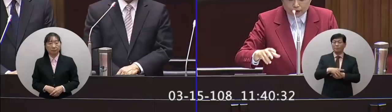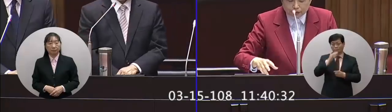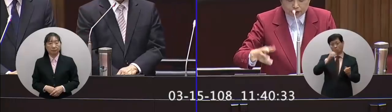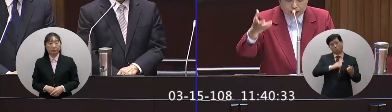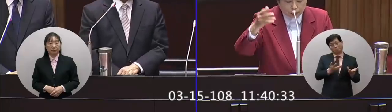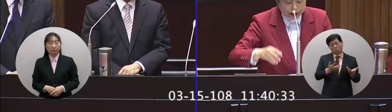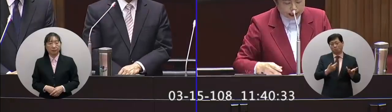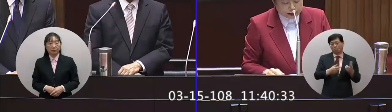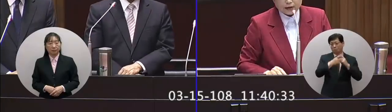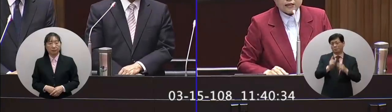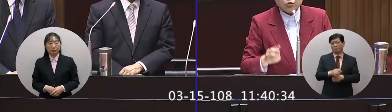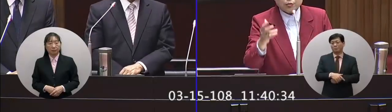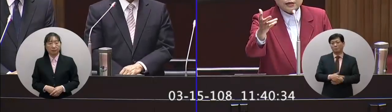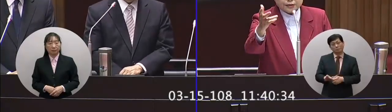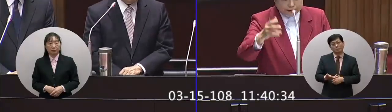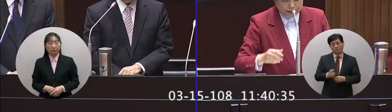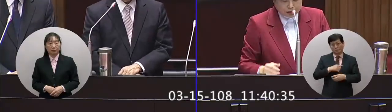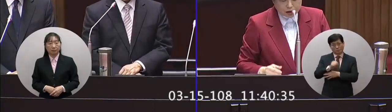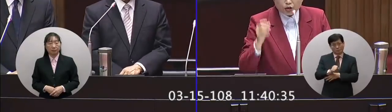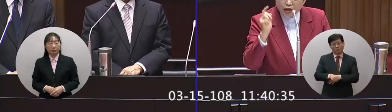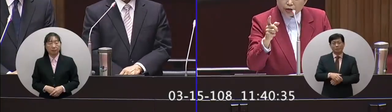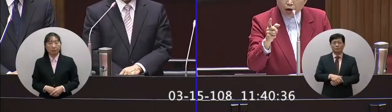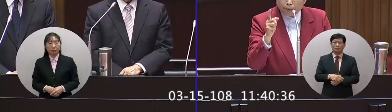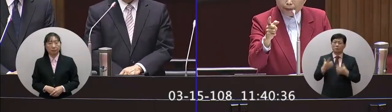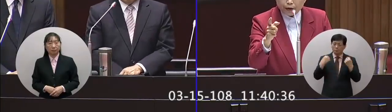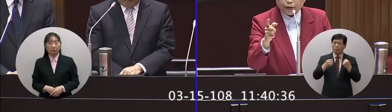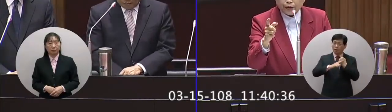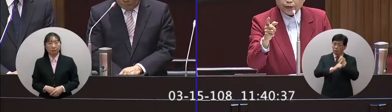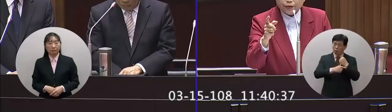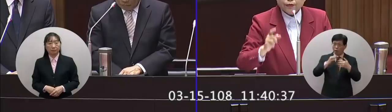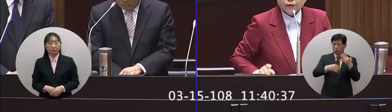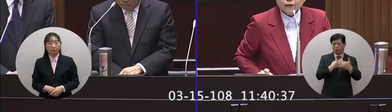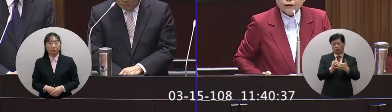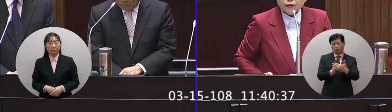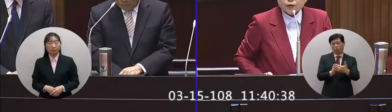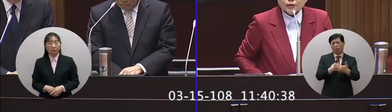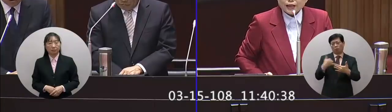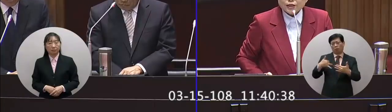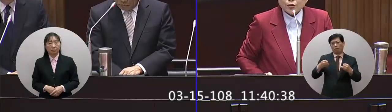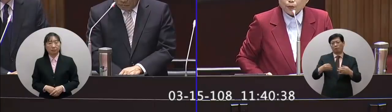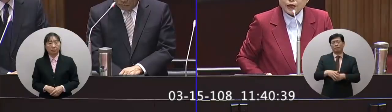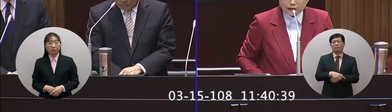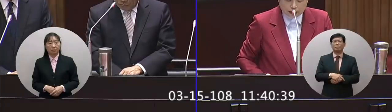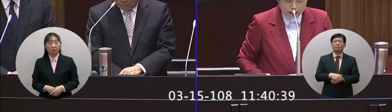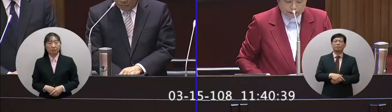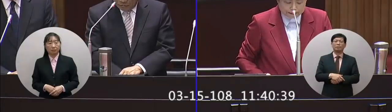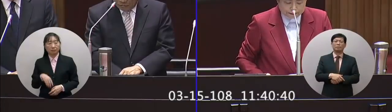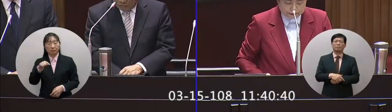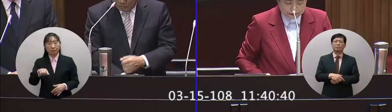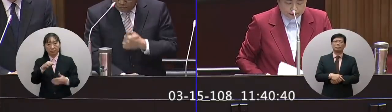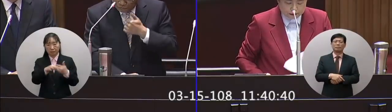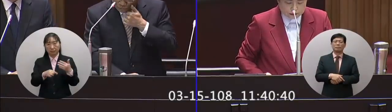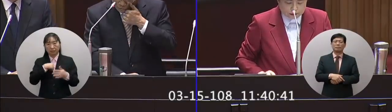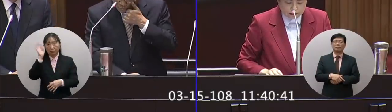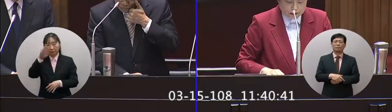我看你們不知道怎麼回答還是說你們贊成因為這條條文被保留院長你支持如果這個條文將